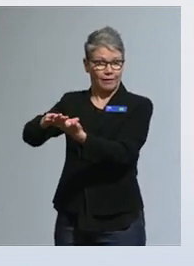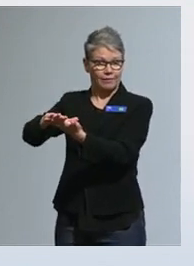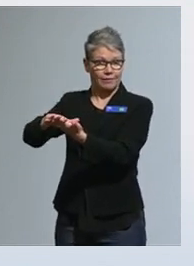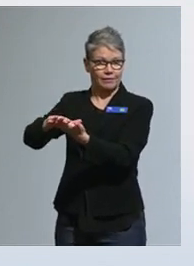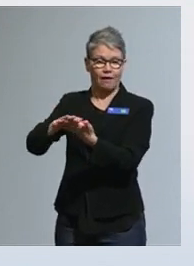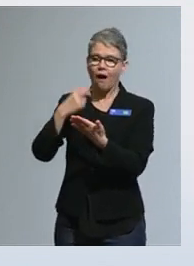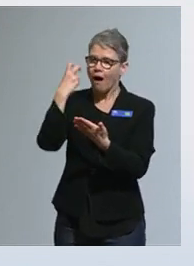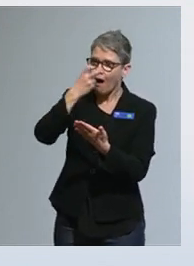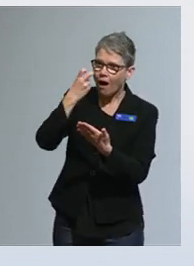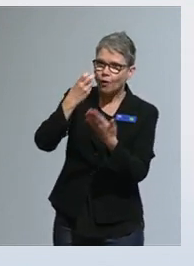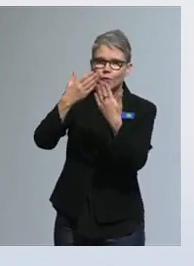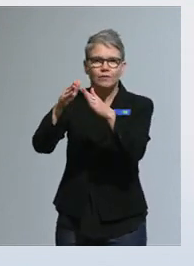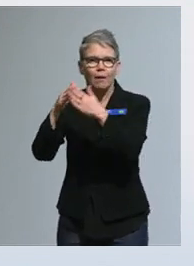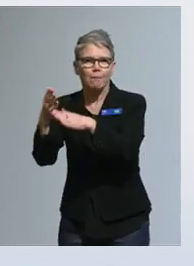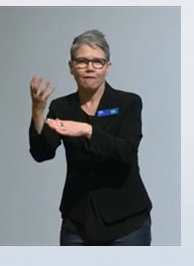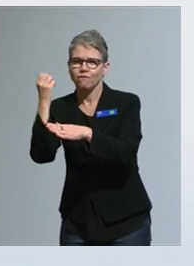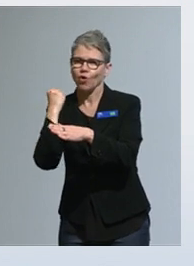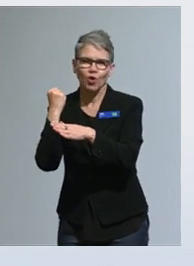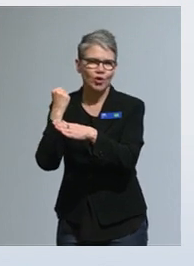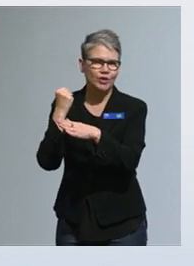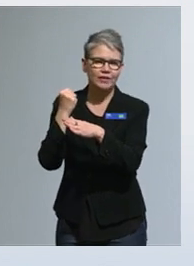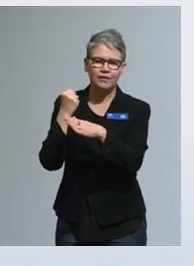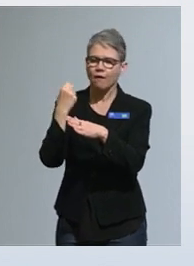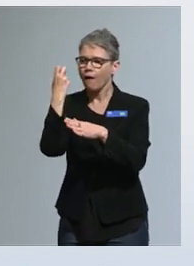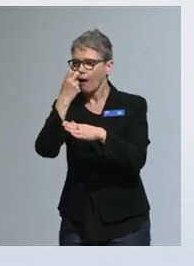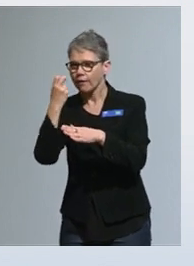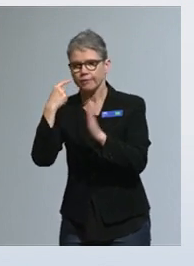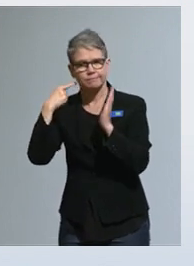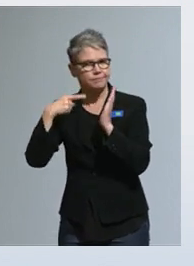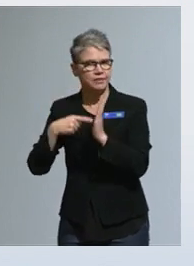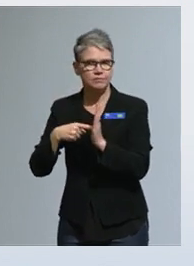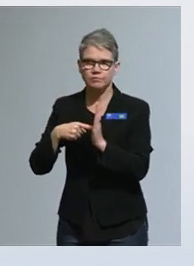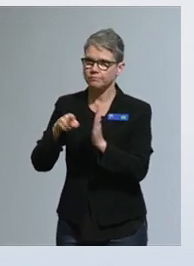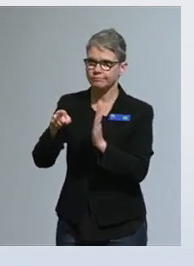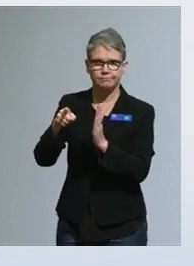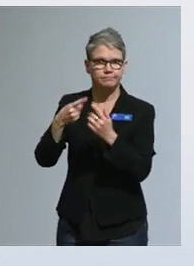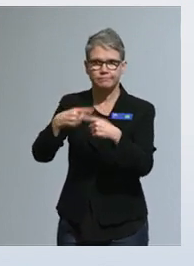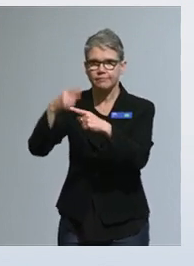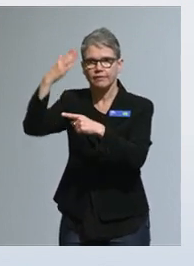hakioiminaisuuksilla saamme, sieltä pystyy hakemaan tietoja.